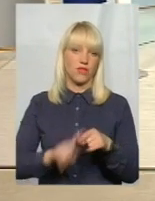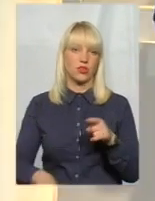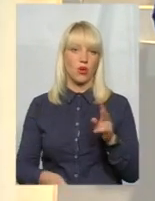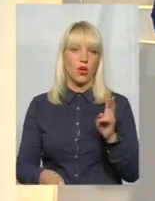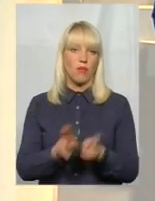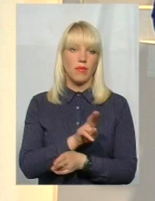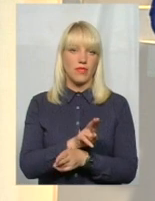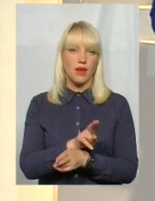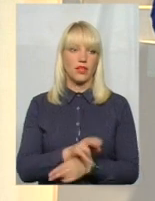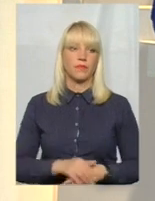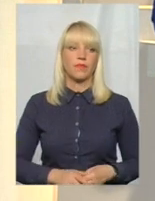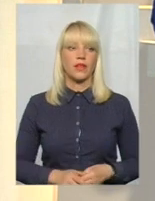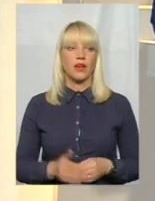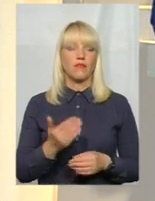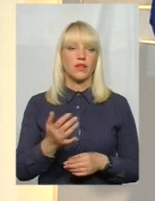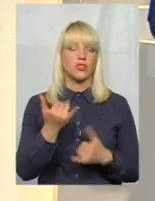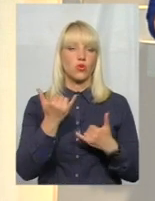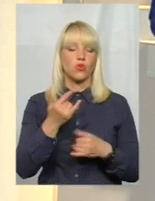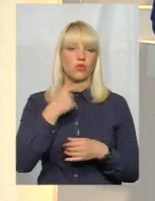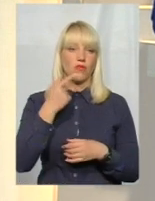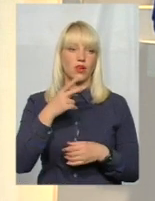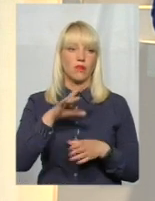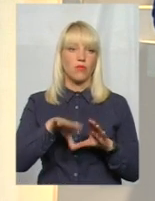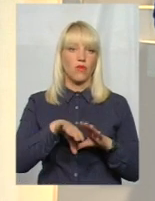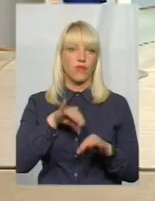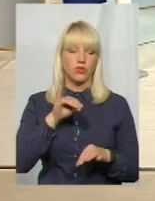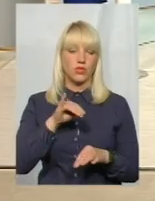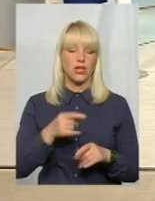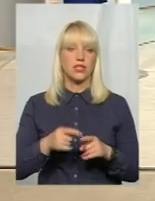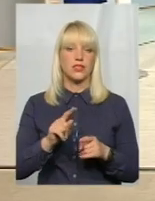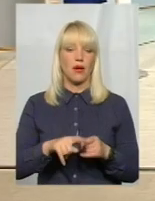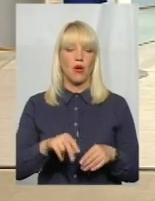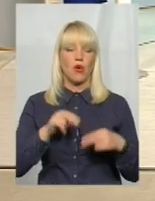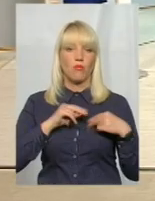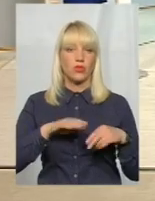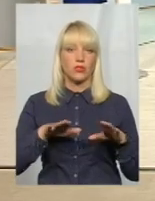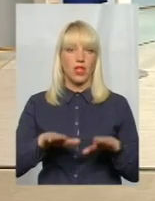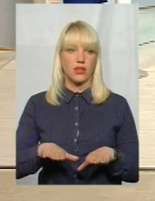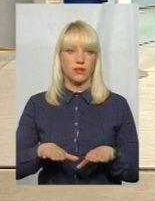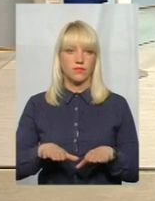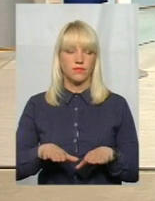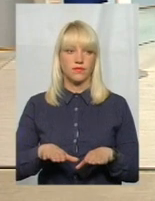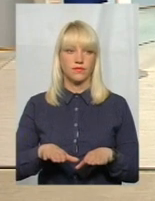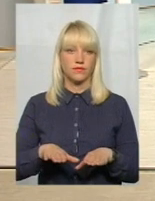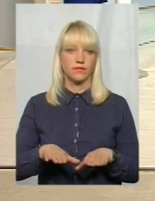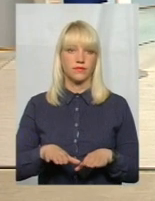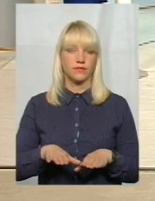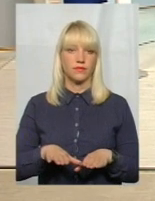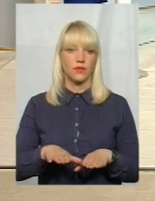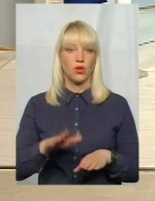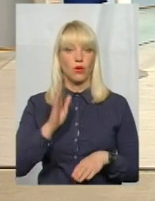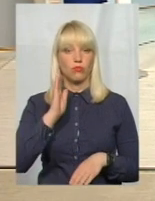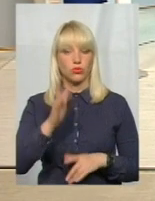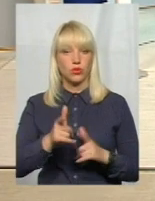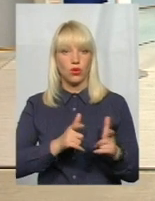Але ви вже сьогодні говорили про вибори, згадували минулі. Ця посада буде